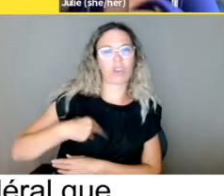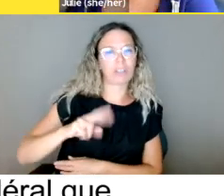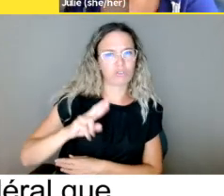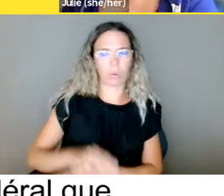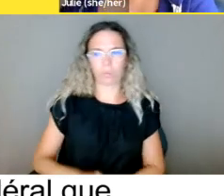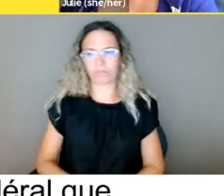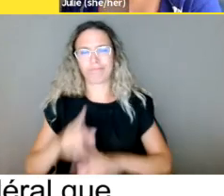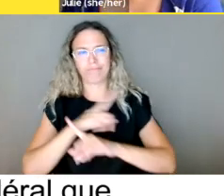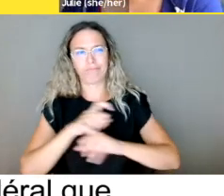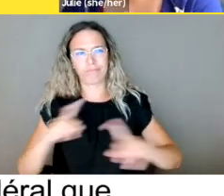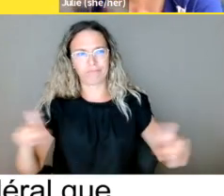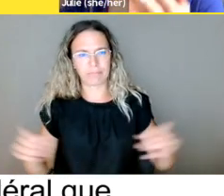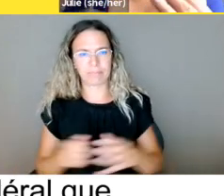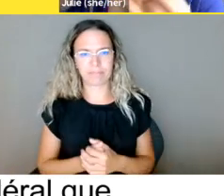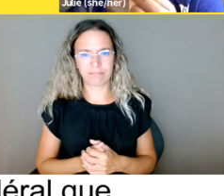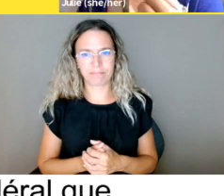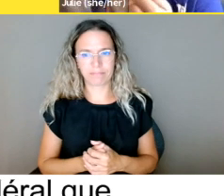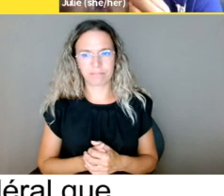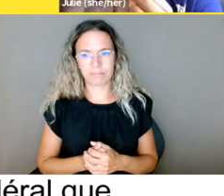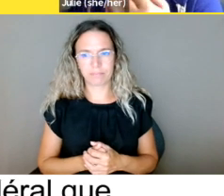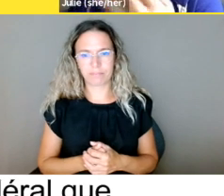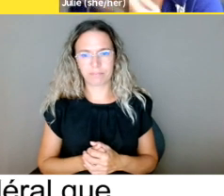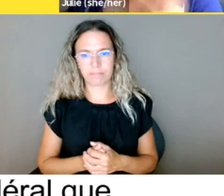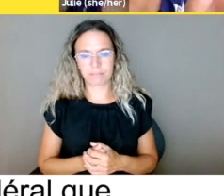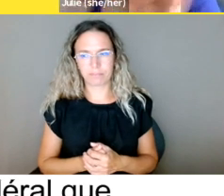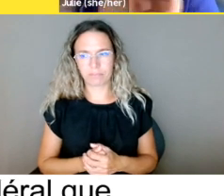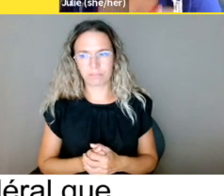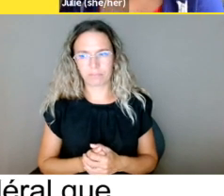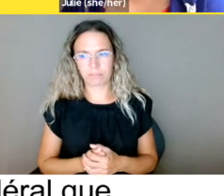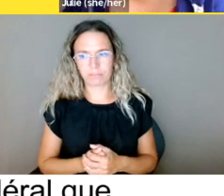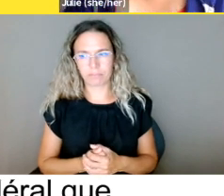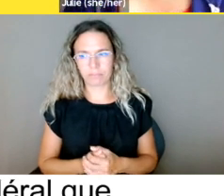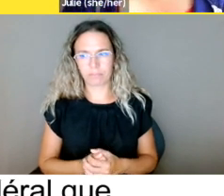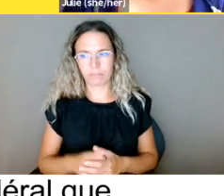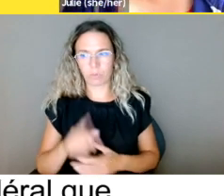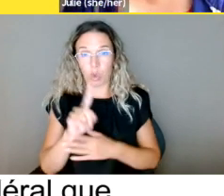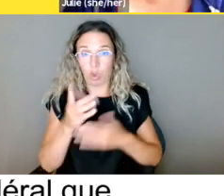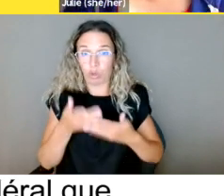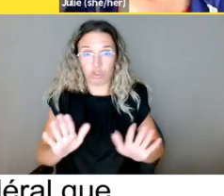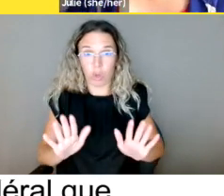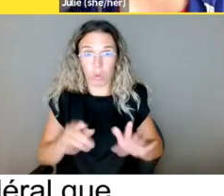ou les autres raisons que j'ai mentionnées, telles que la race, la couleur, religion, sexe, etc.